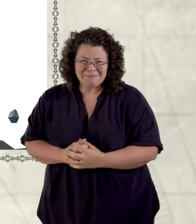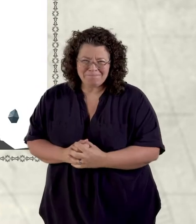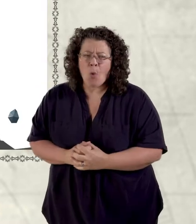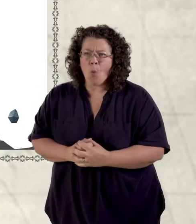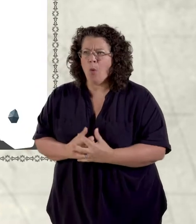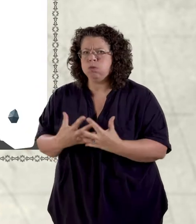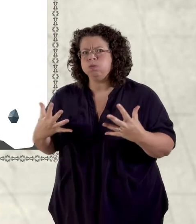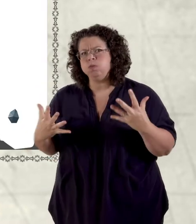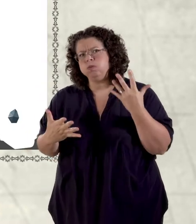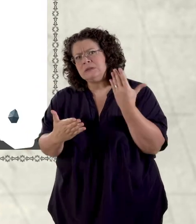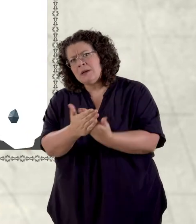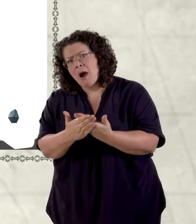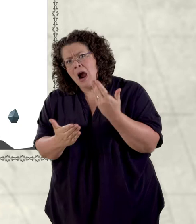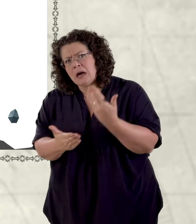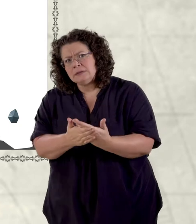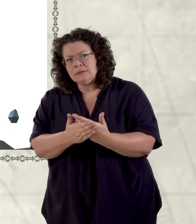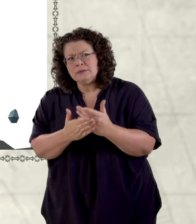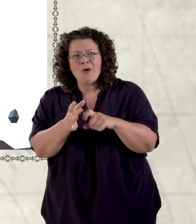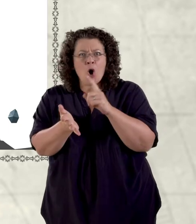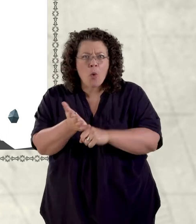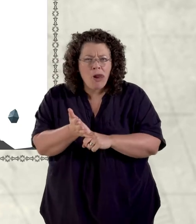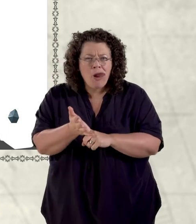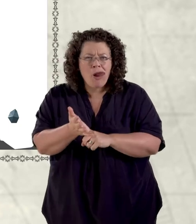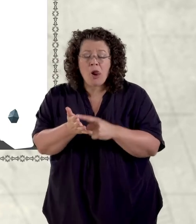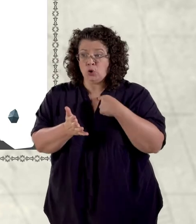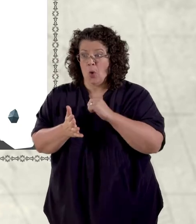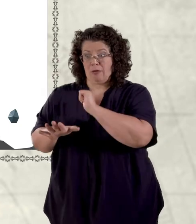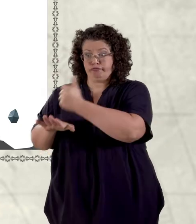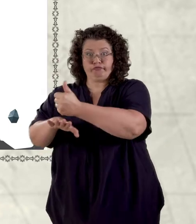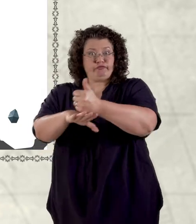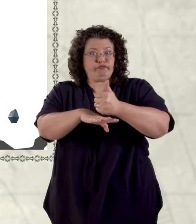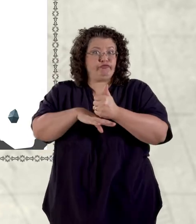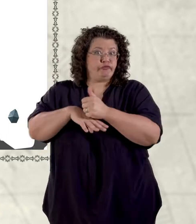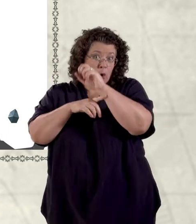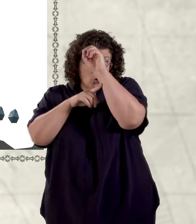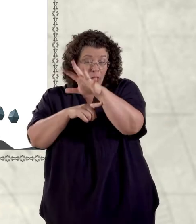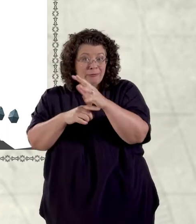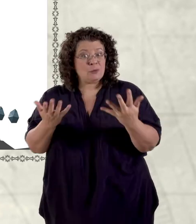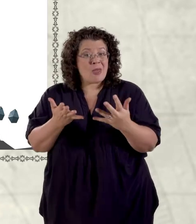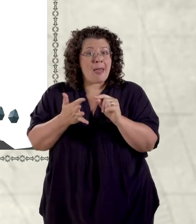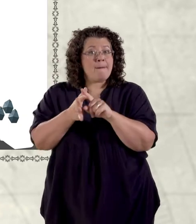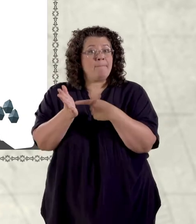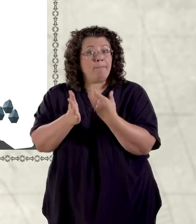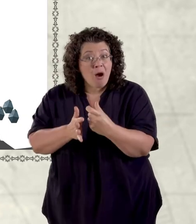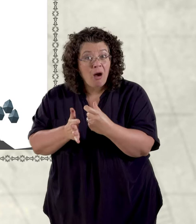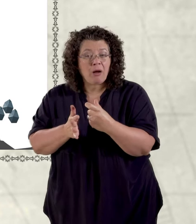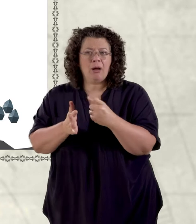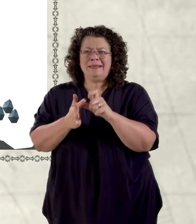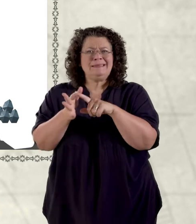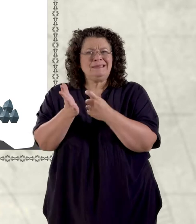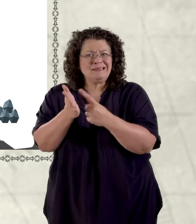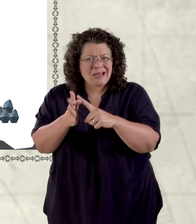Roedd galw mawr ymlo. Felly, agorwys i bylle glô. Pac, De, Eastern,